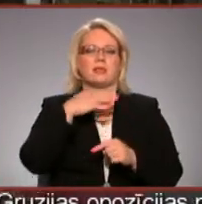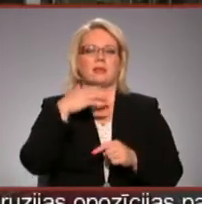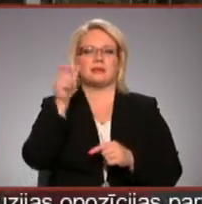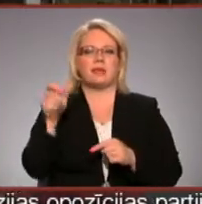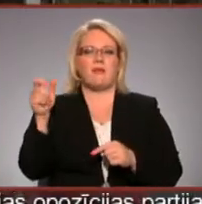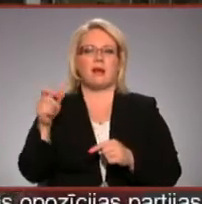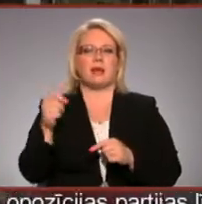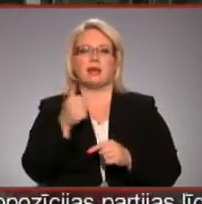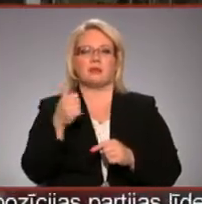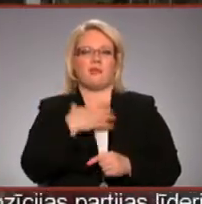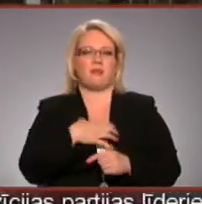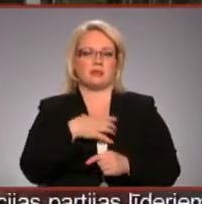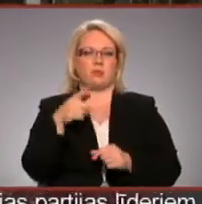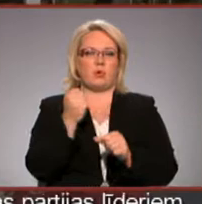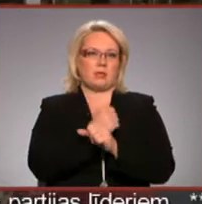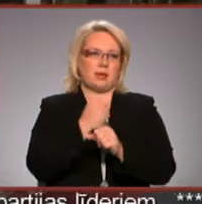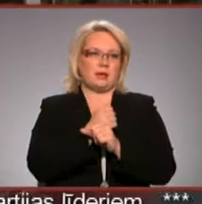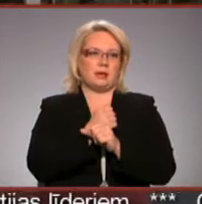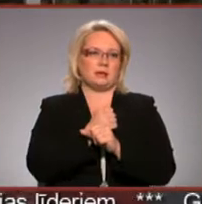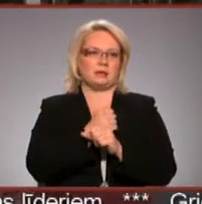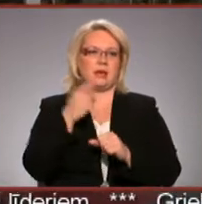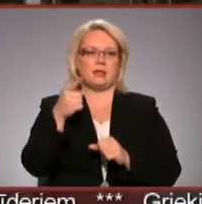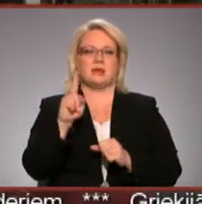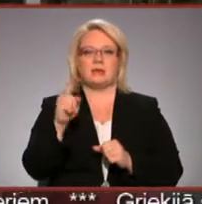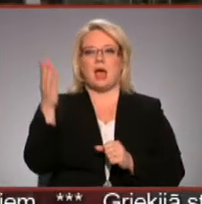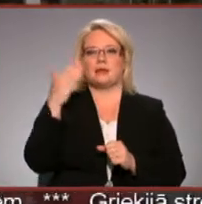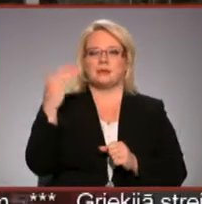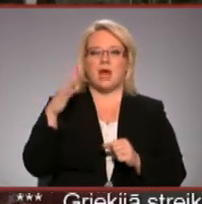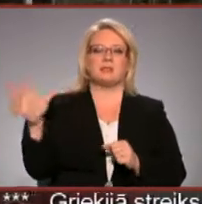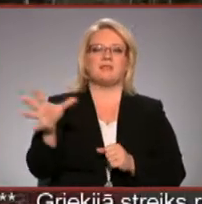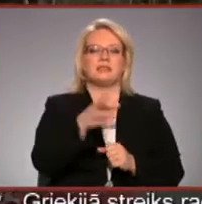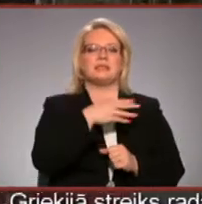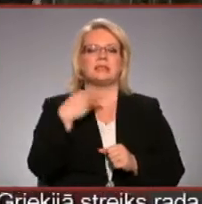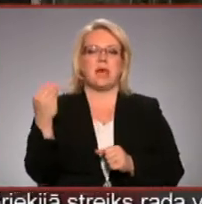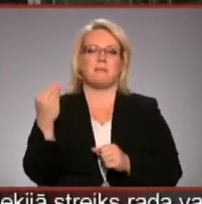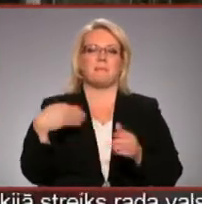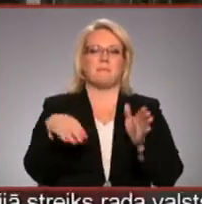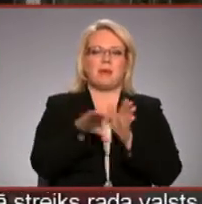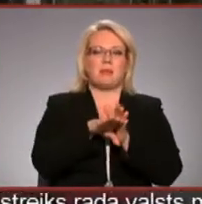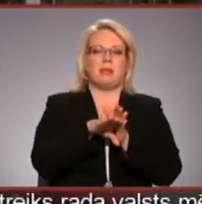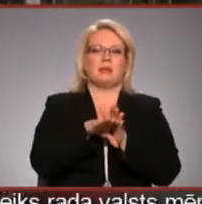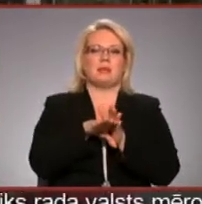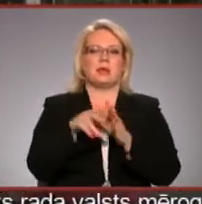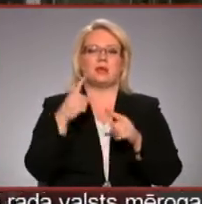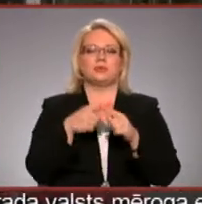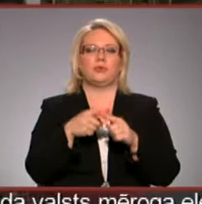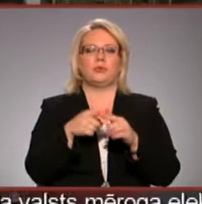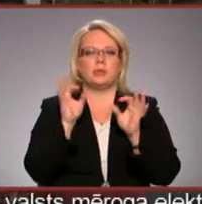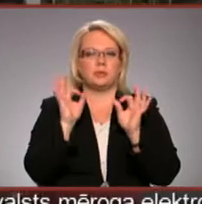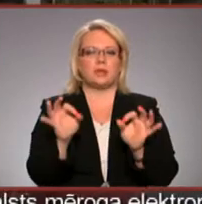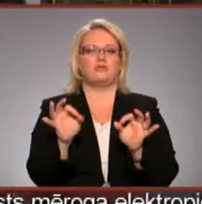vajadzībām to darīs. Tas ir aicinājums visiem – piedalīties un